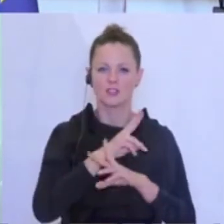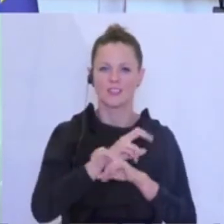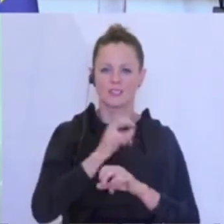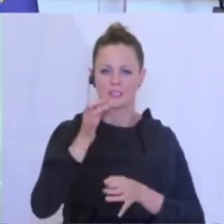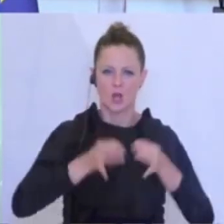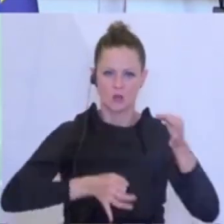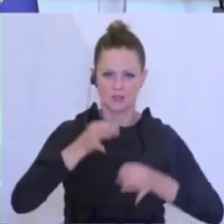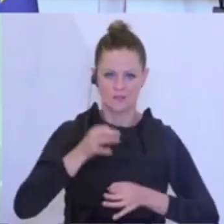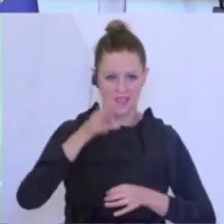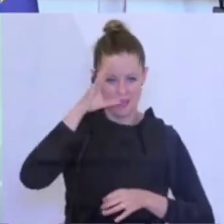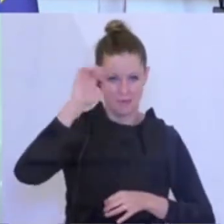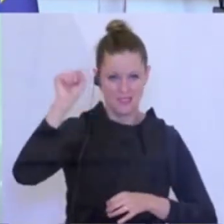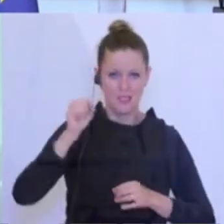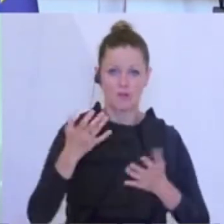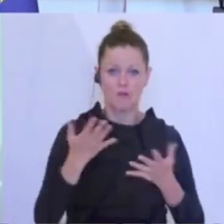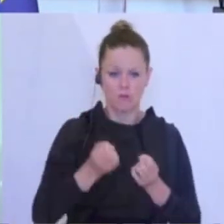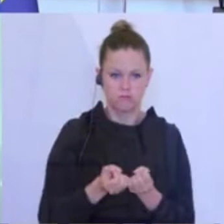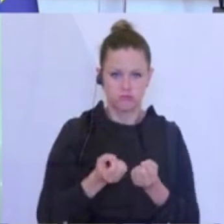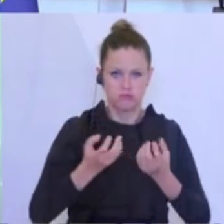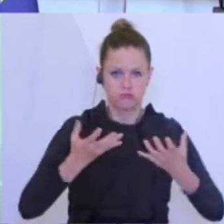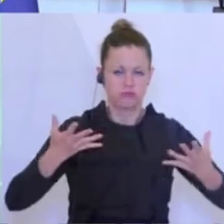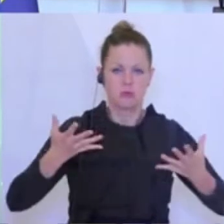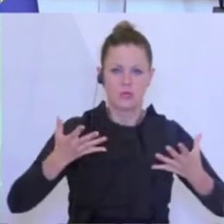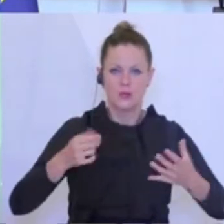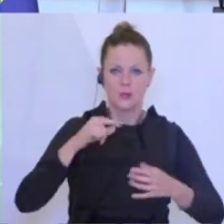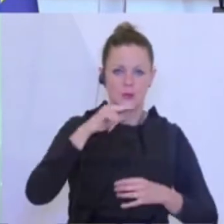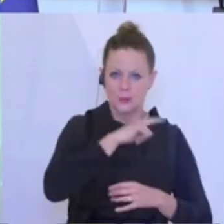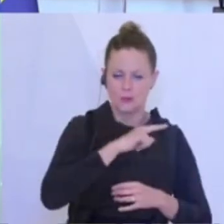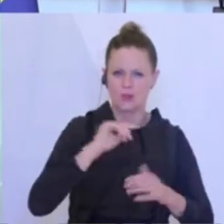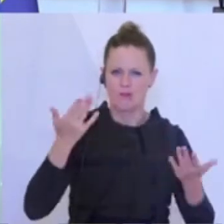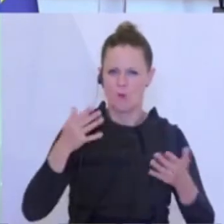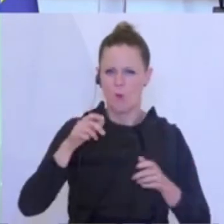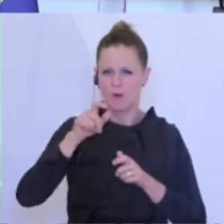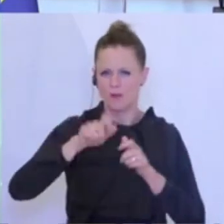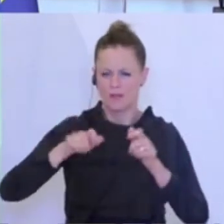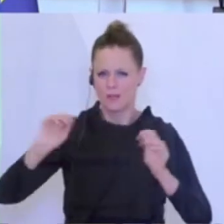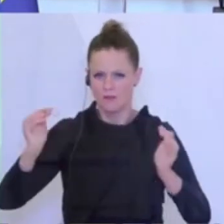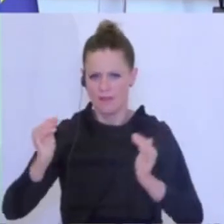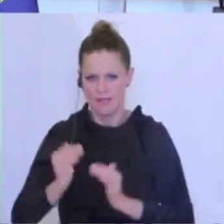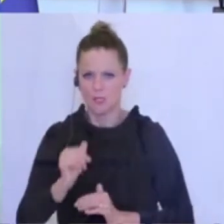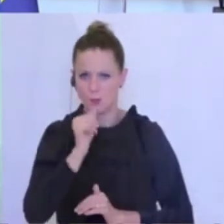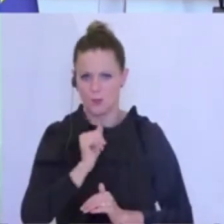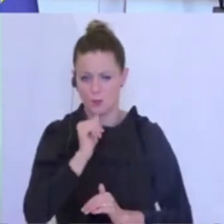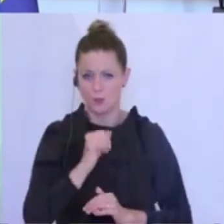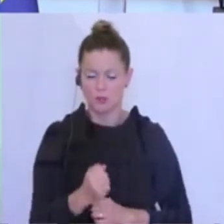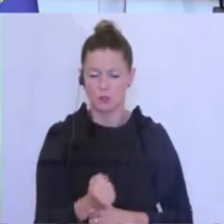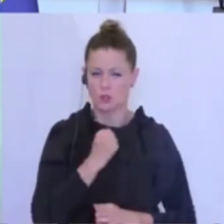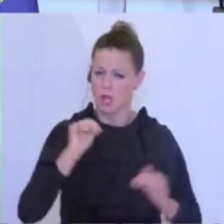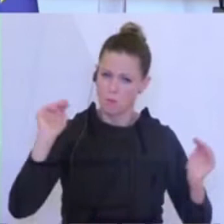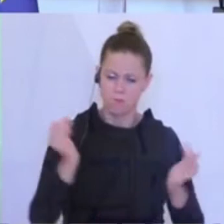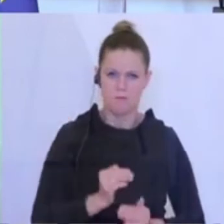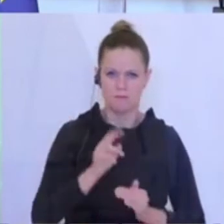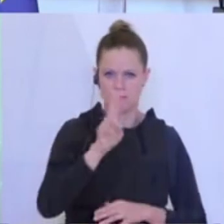Bezirke in Rot und Orange eingefärbt, die Bezirke mit Rückgang in Grün und mit starkem Rückgang in Blau.